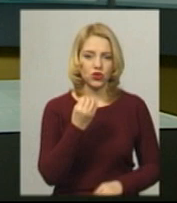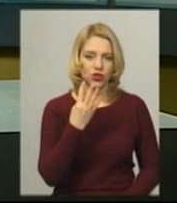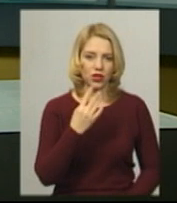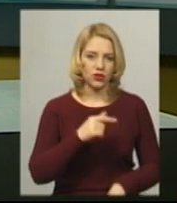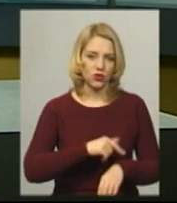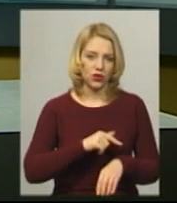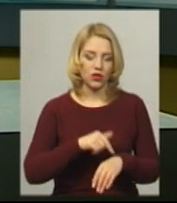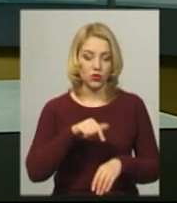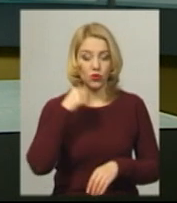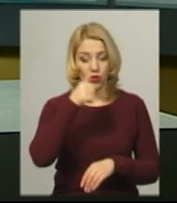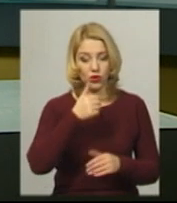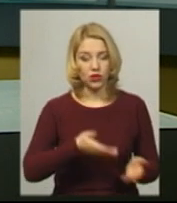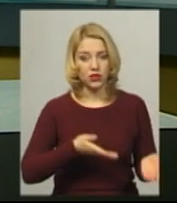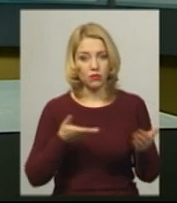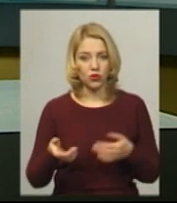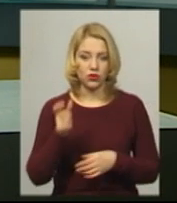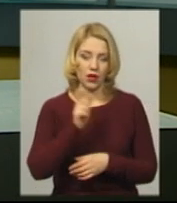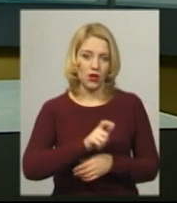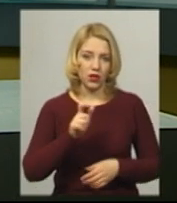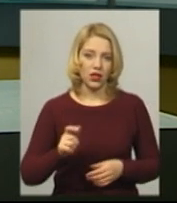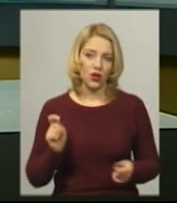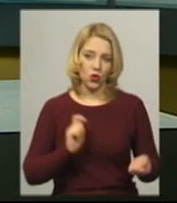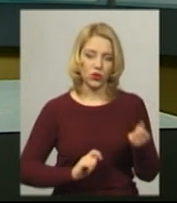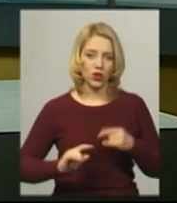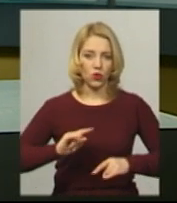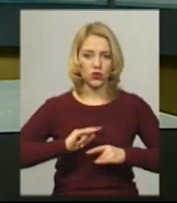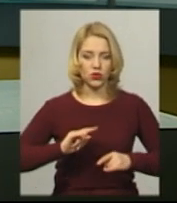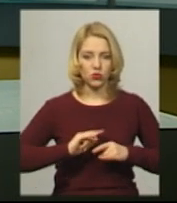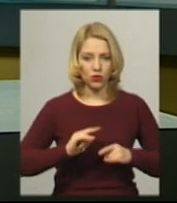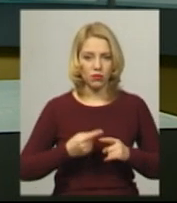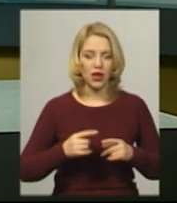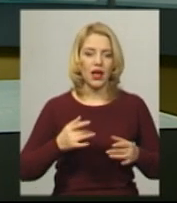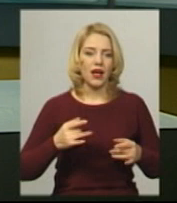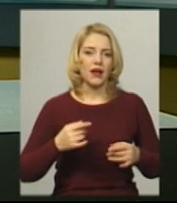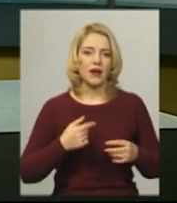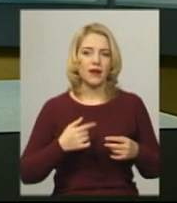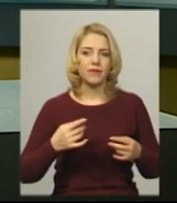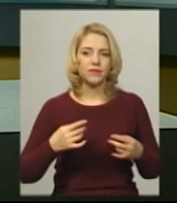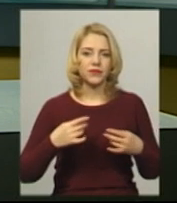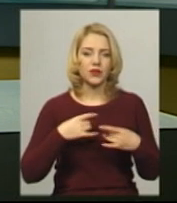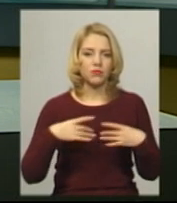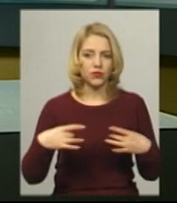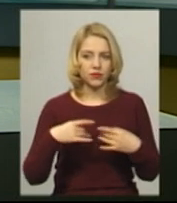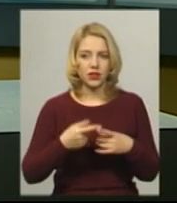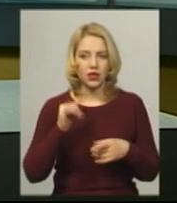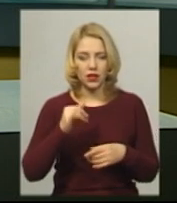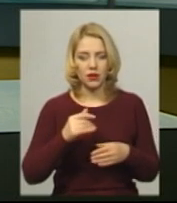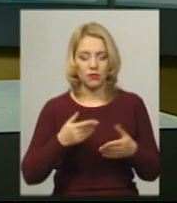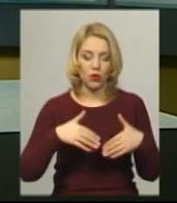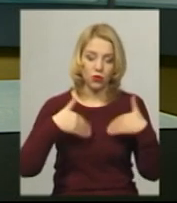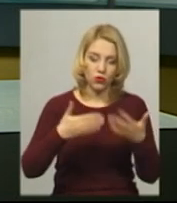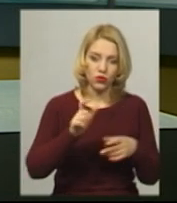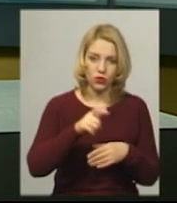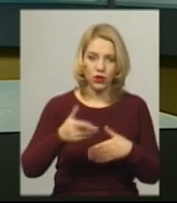вертепної ходи запрошують долучитись містян. Одягнувши костюми різдвяних персонажей, хмельничанам пропонують пройтися вулицею Проскурівської